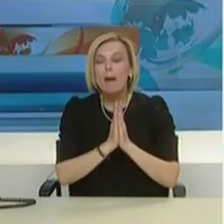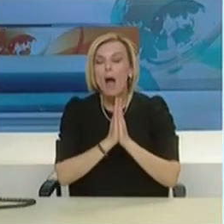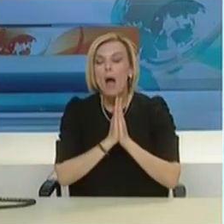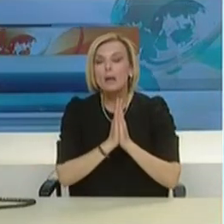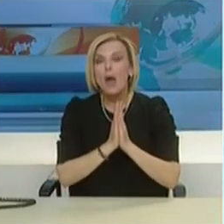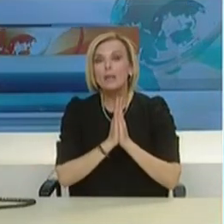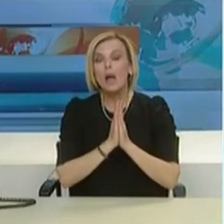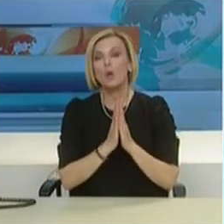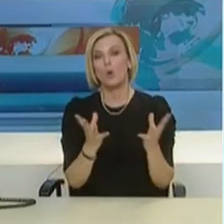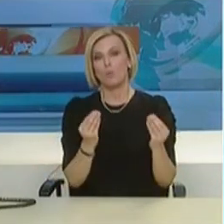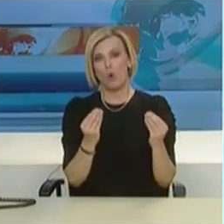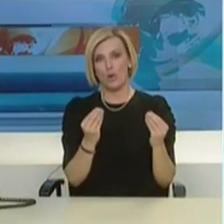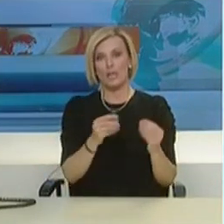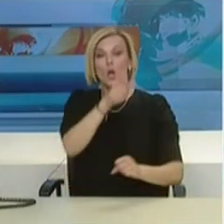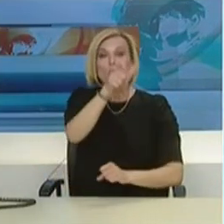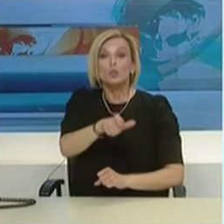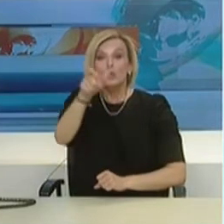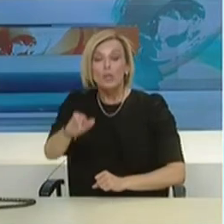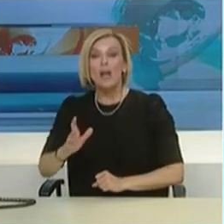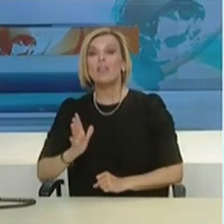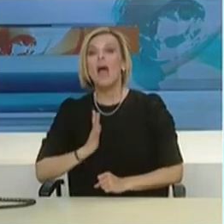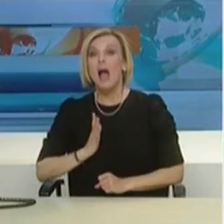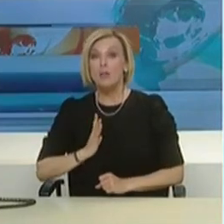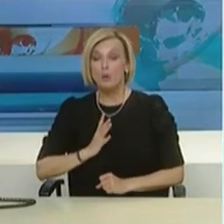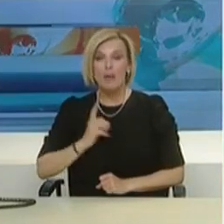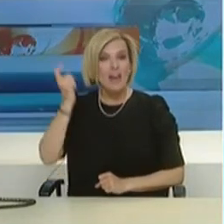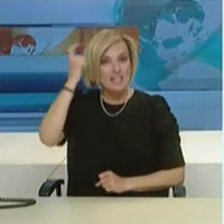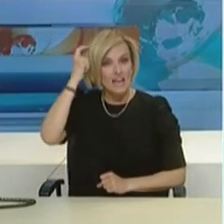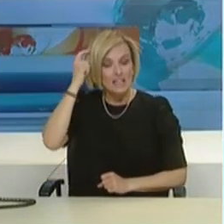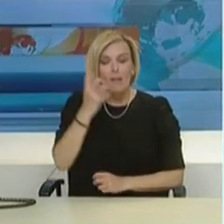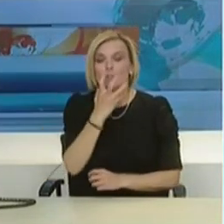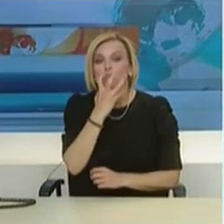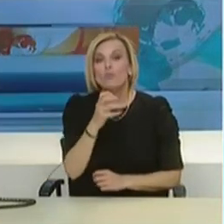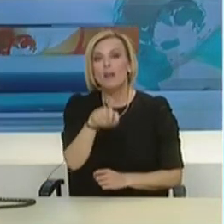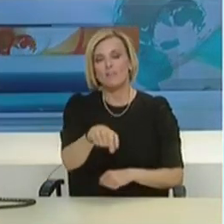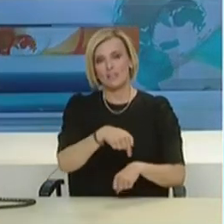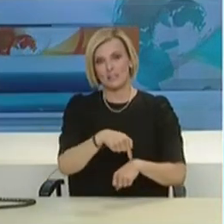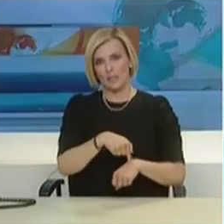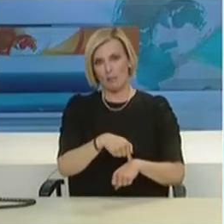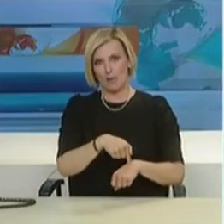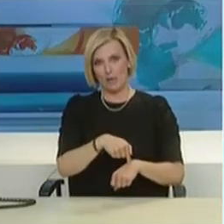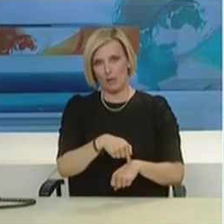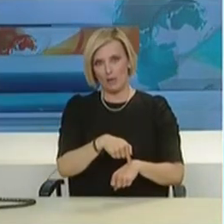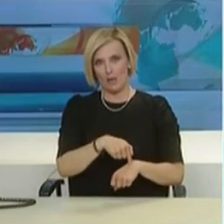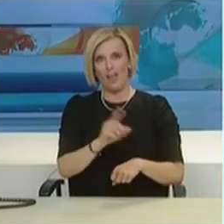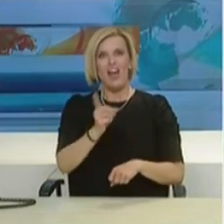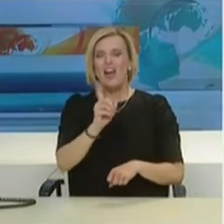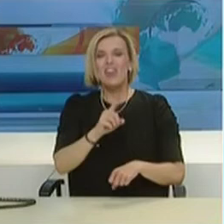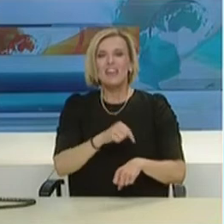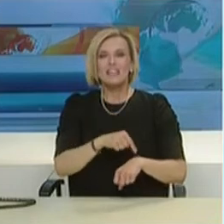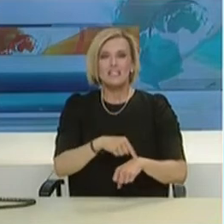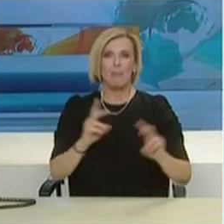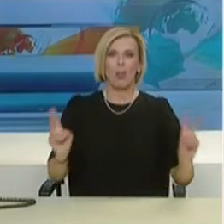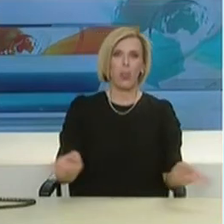έκκληση στον κάθε πολίτη να αντιληφθεί τη σοβαρότητα της κατάστασης. Δεν είναι ώρα εκπτώσεων.